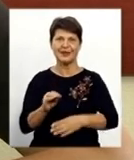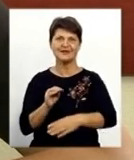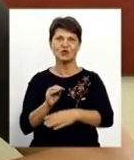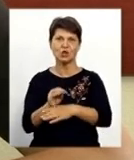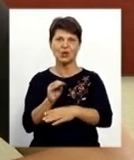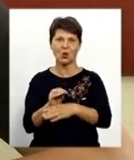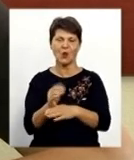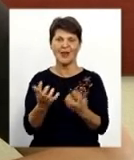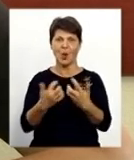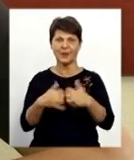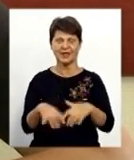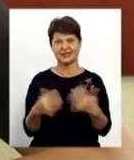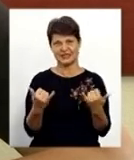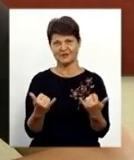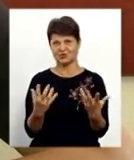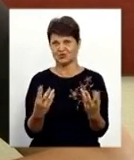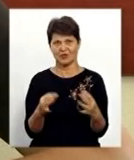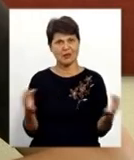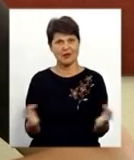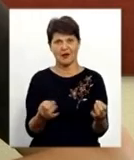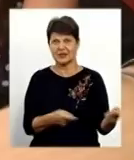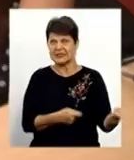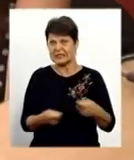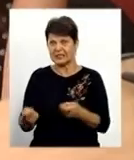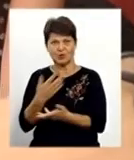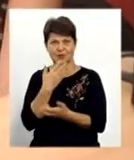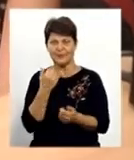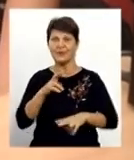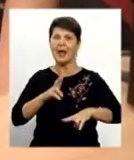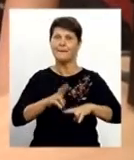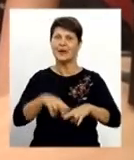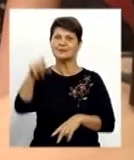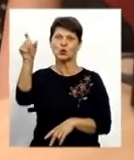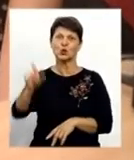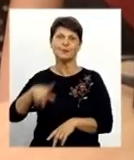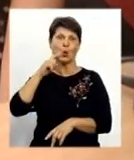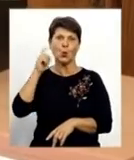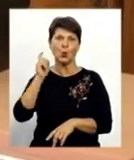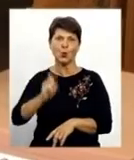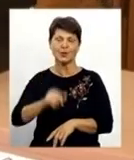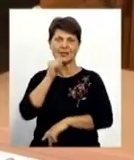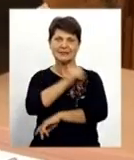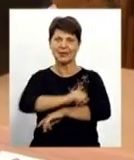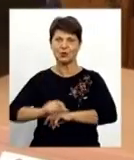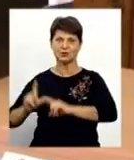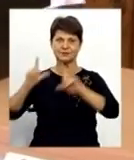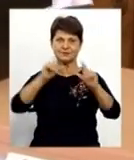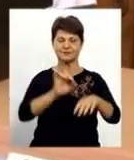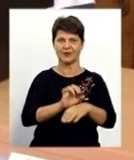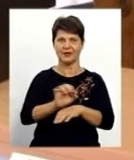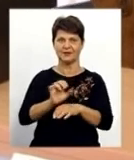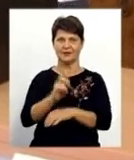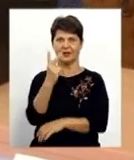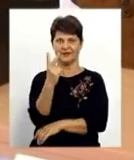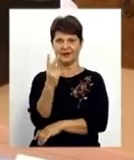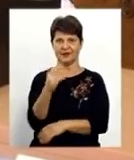обладнання і на сьогоднішній день ніяких затримок немає. Паспорт громадянина України для виїзду за кордон виготовляється у